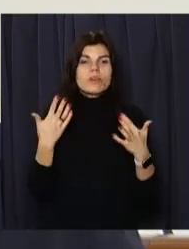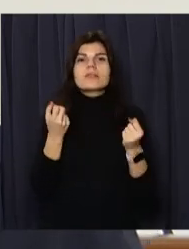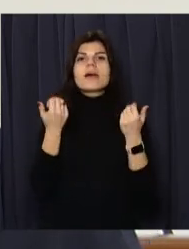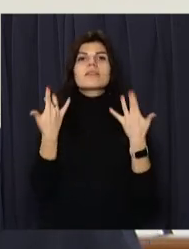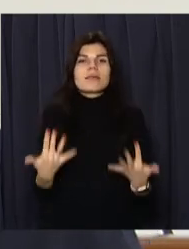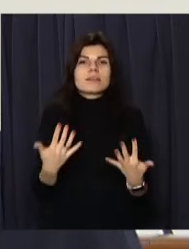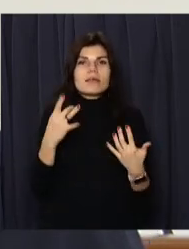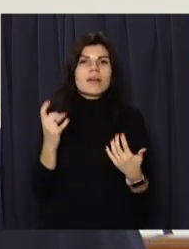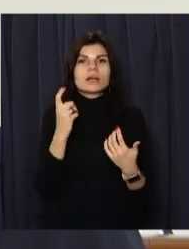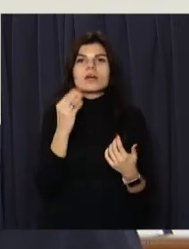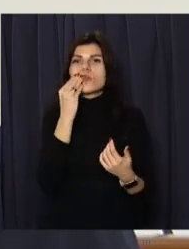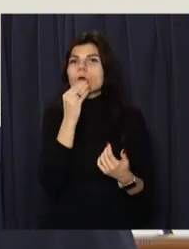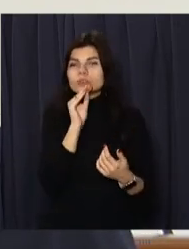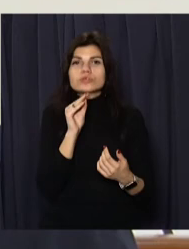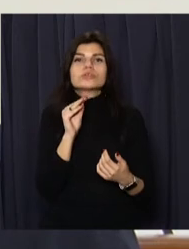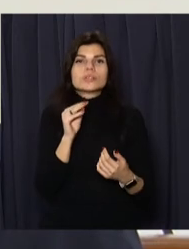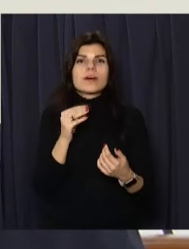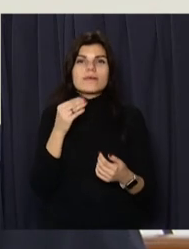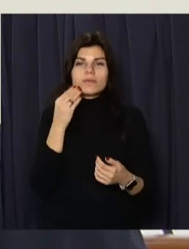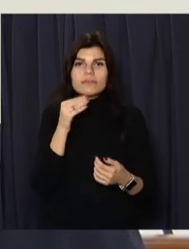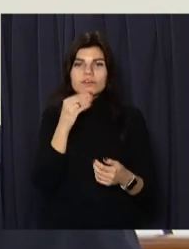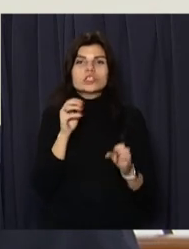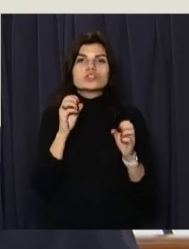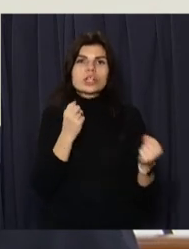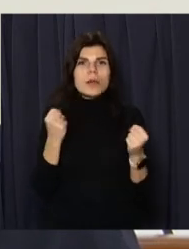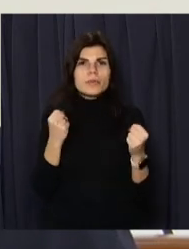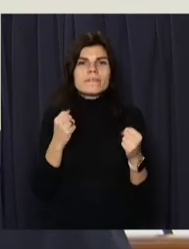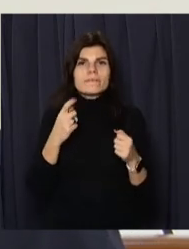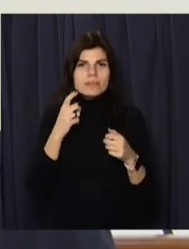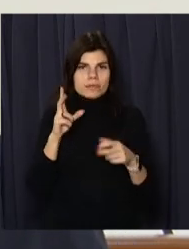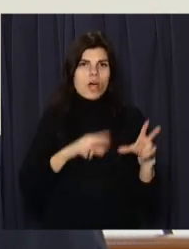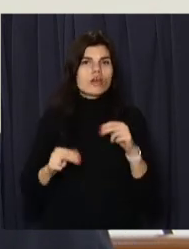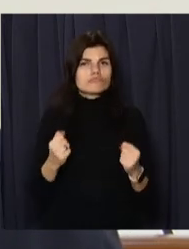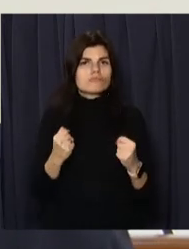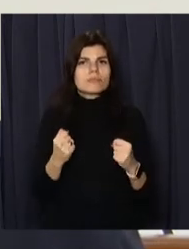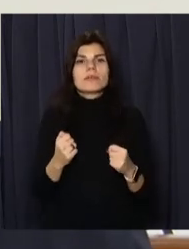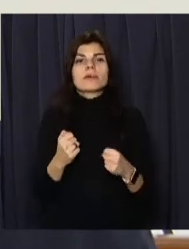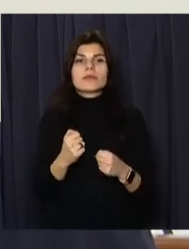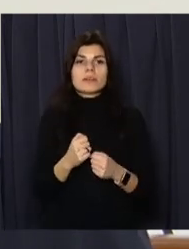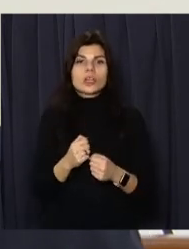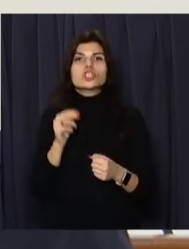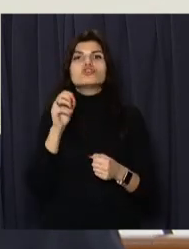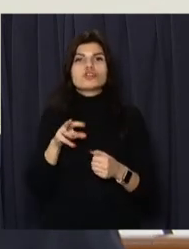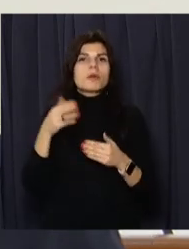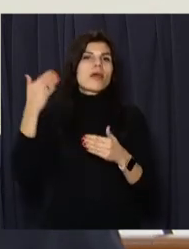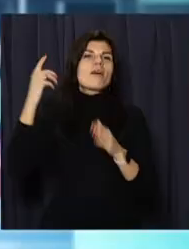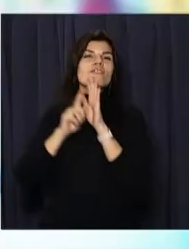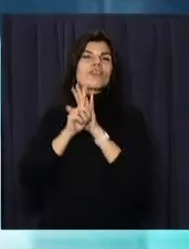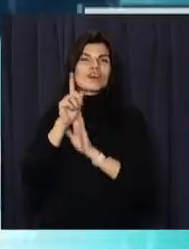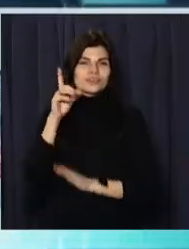разів краще, ефективніший, міцніший, надійніший, чим моменту запуску.